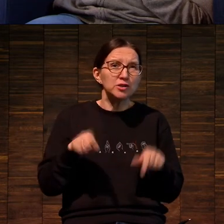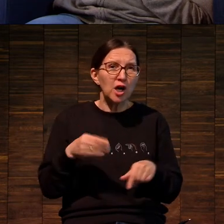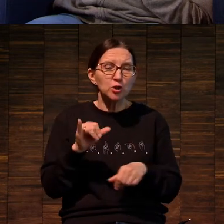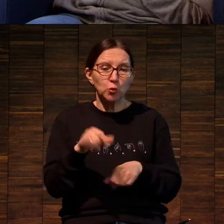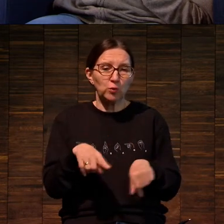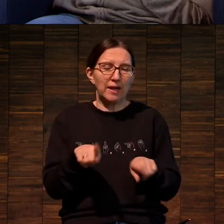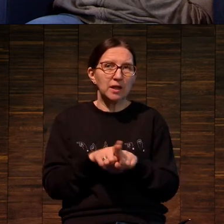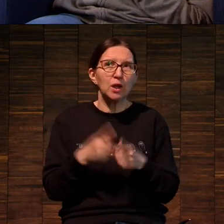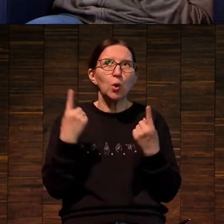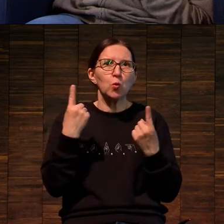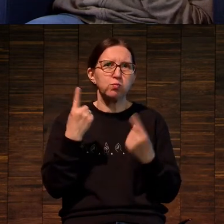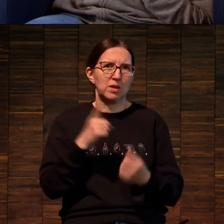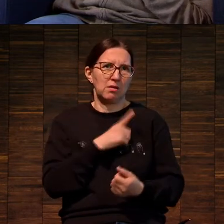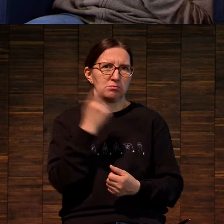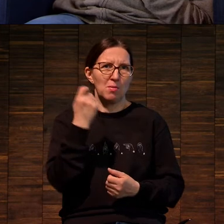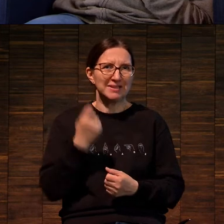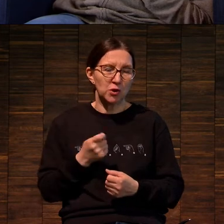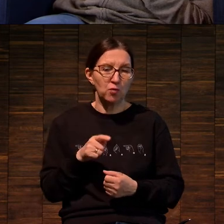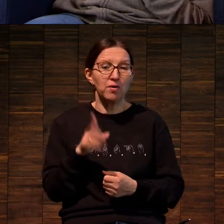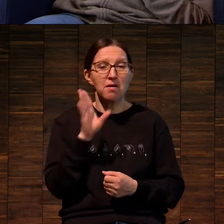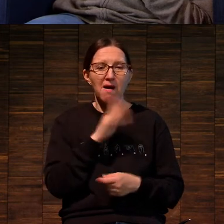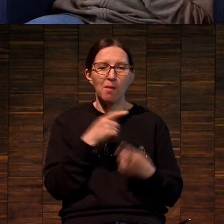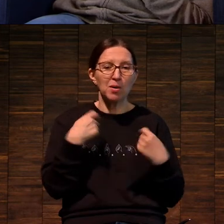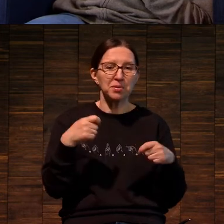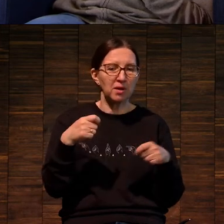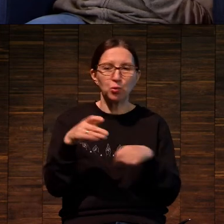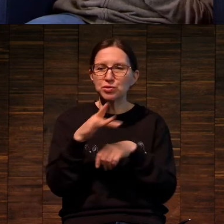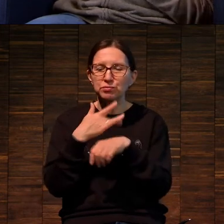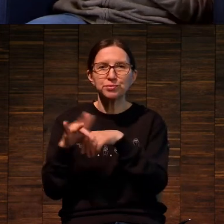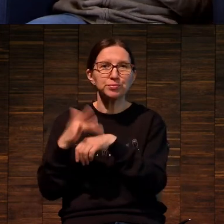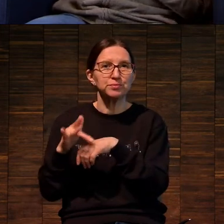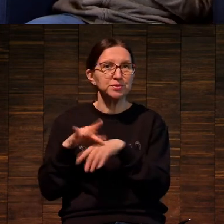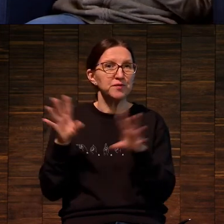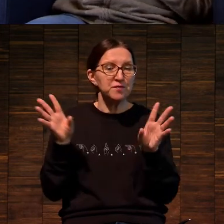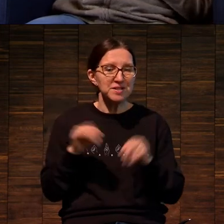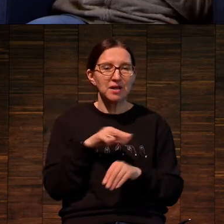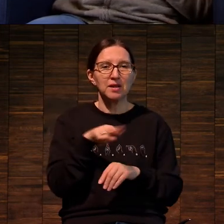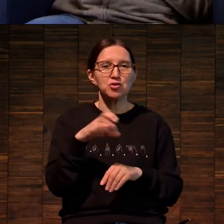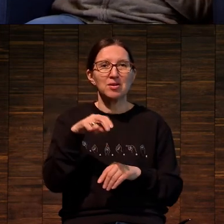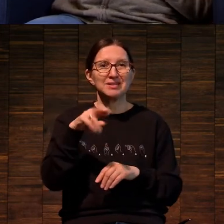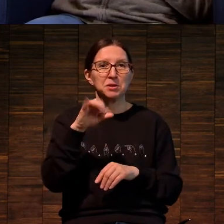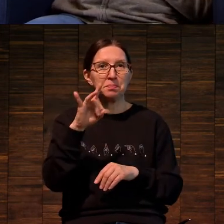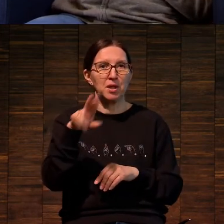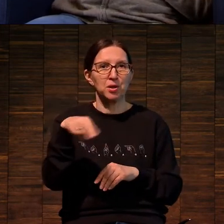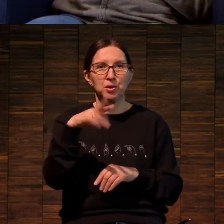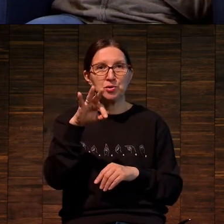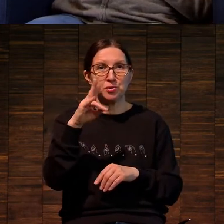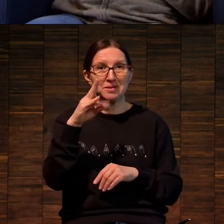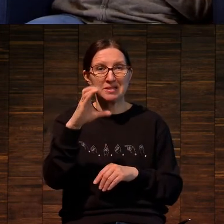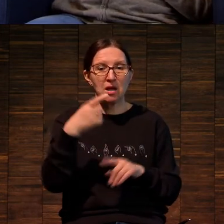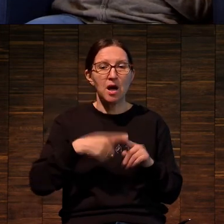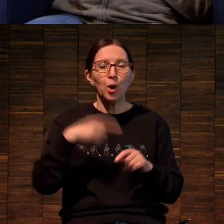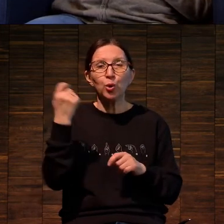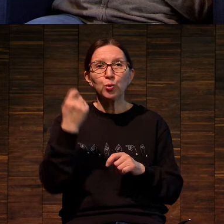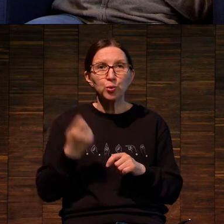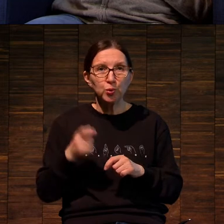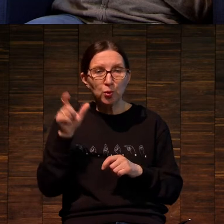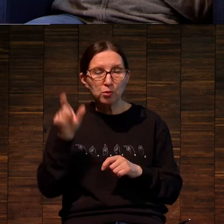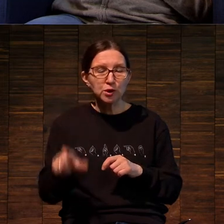вот у таких больших мастеров, которые в принципе продаются все. Джаспер Джонс – это художник,